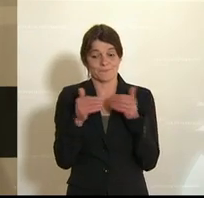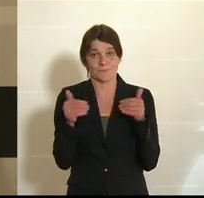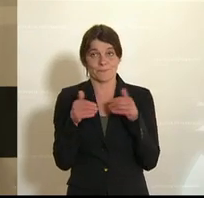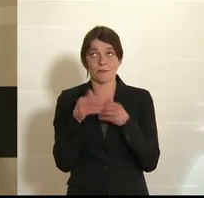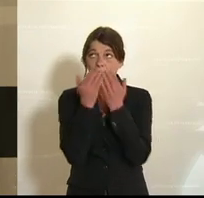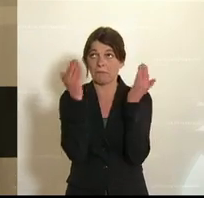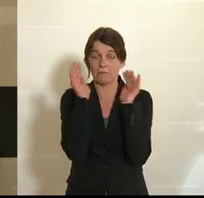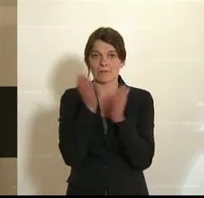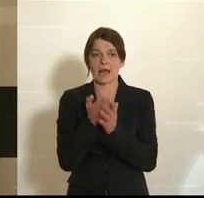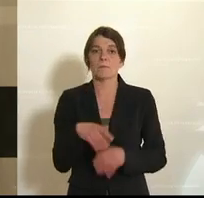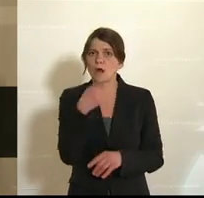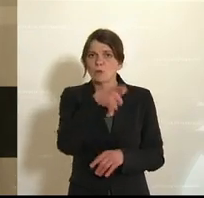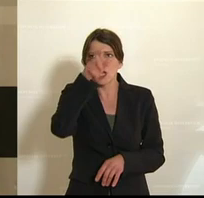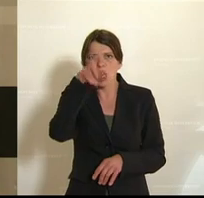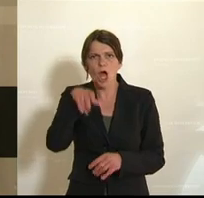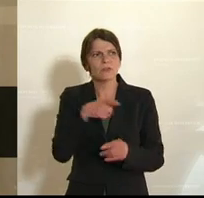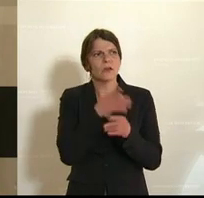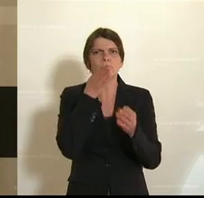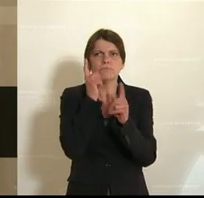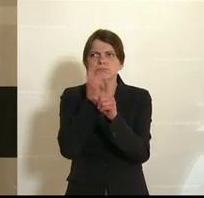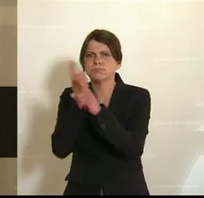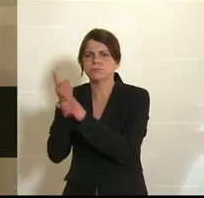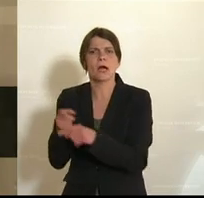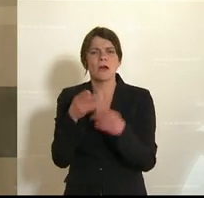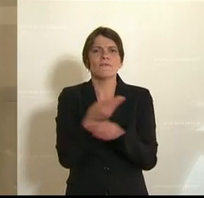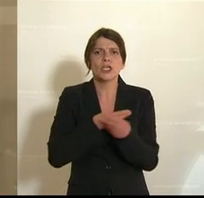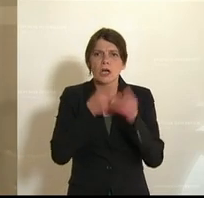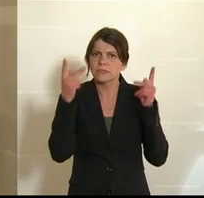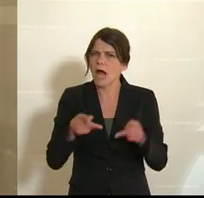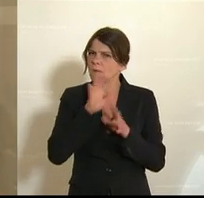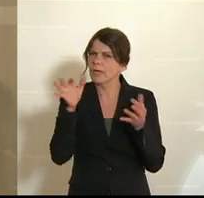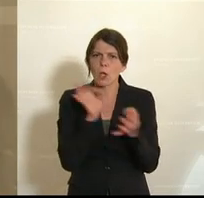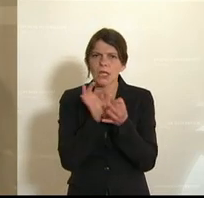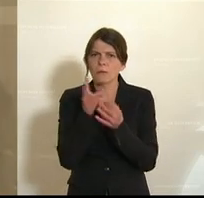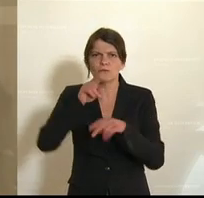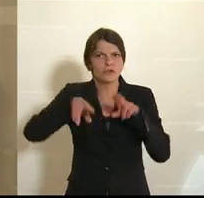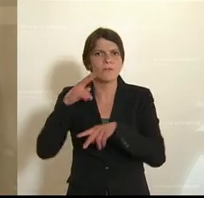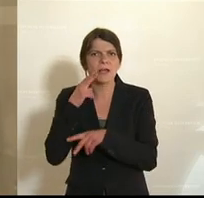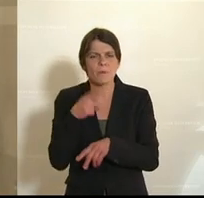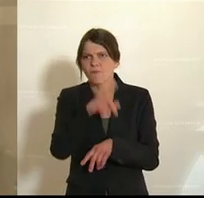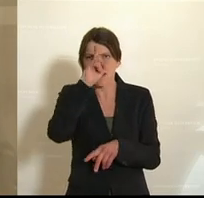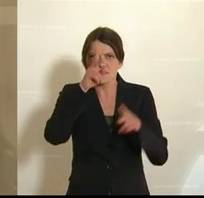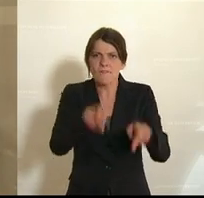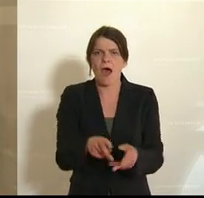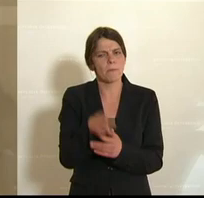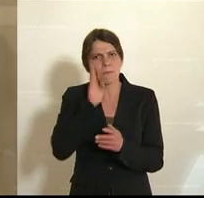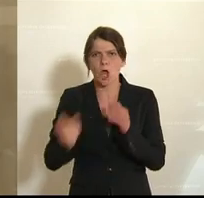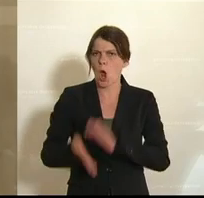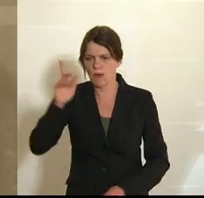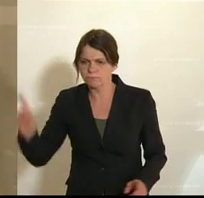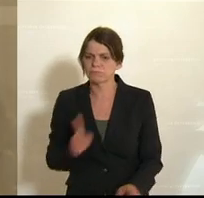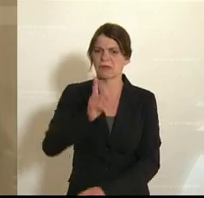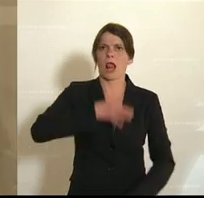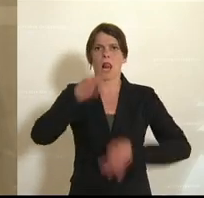unterwegs. Sie sind in der Wirtschaftskammer mit so vielen Unternehmen in Kontakt. Sie wissen es wirklich. Also hören Sie auf, sich hierherzustellen. Denn die